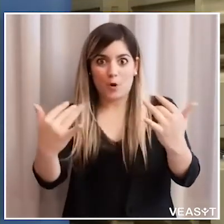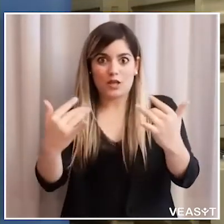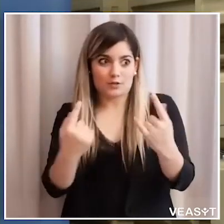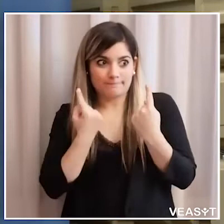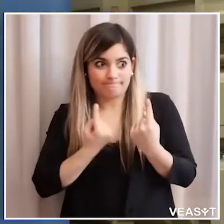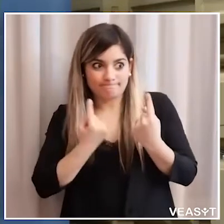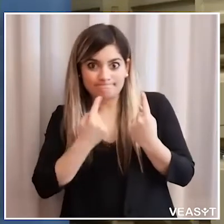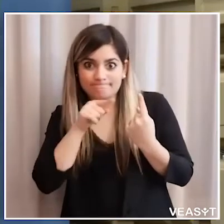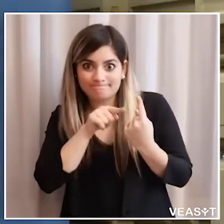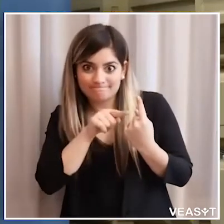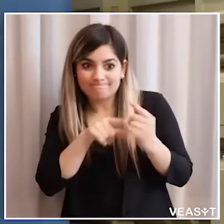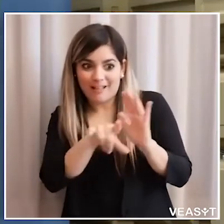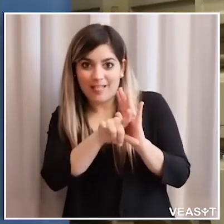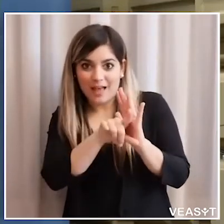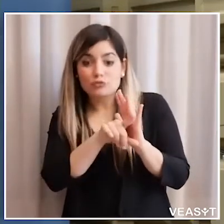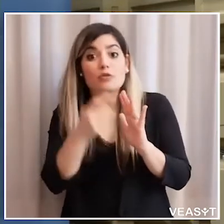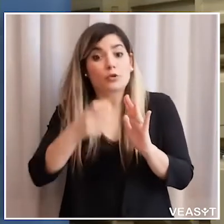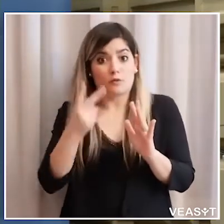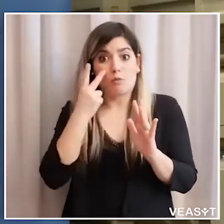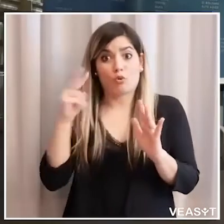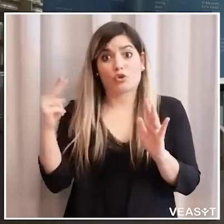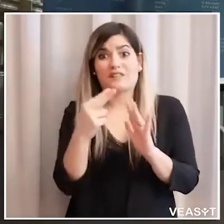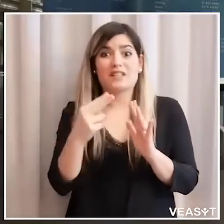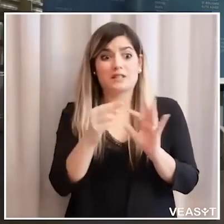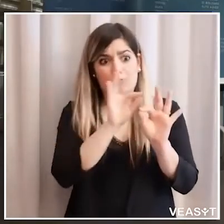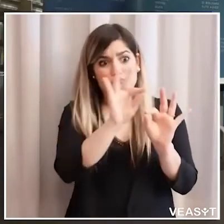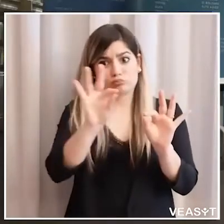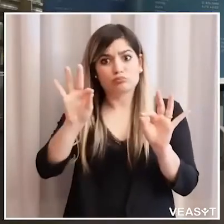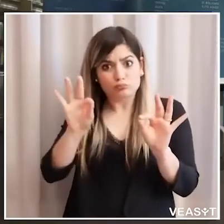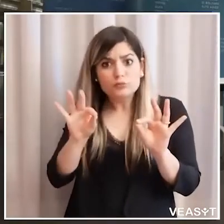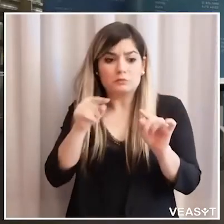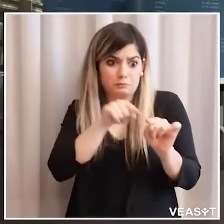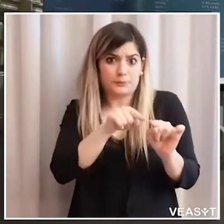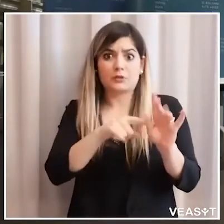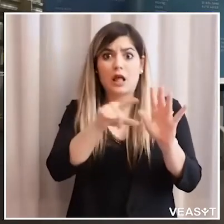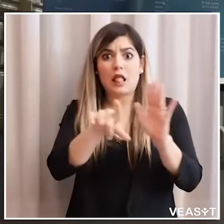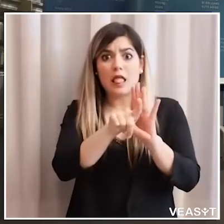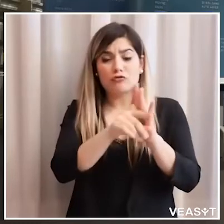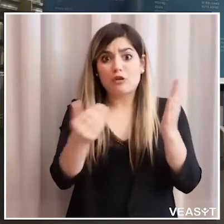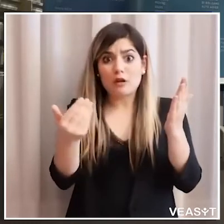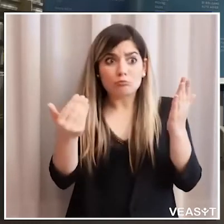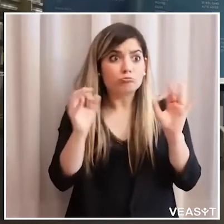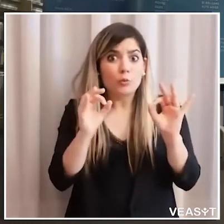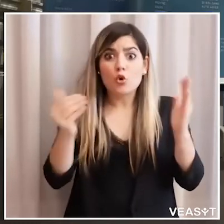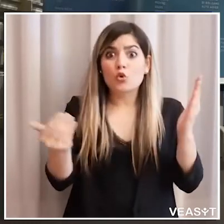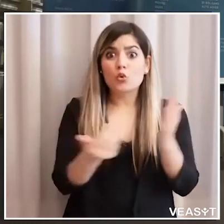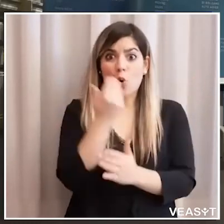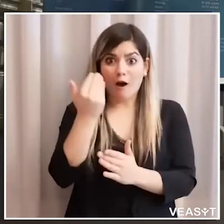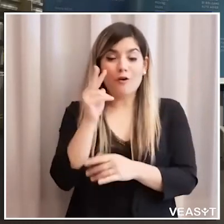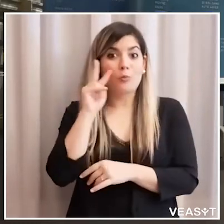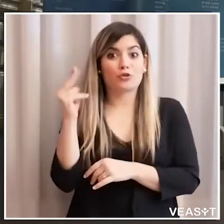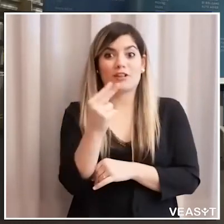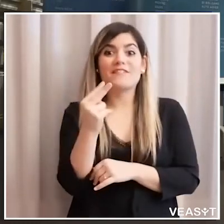da parte della popolazione in quanto sotto molti punti di vista si configura come innovativa a livello nazionale.